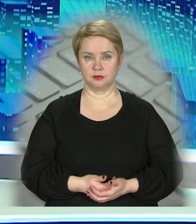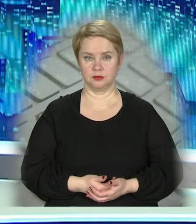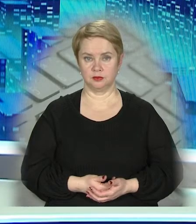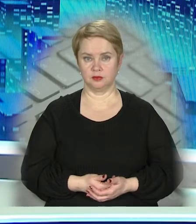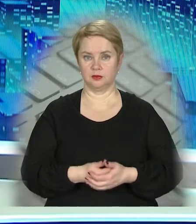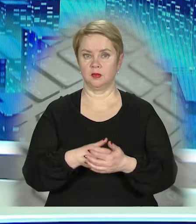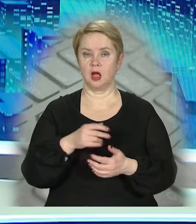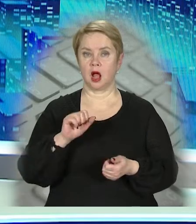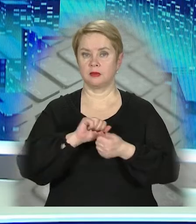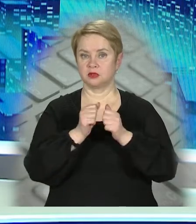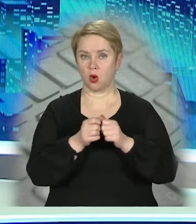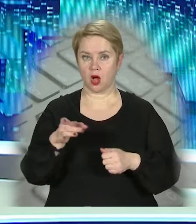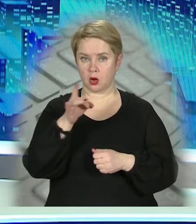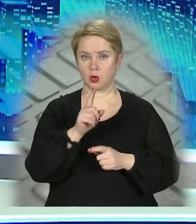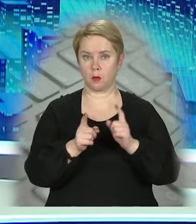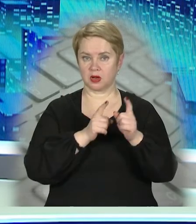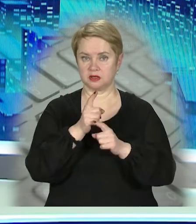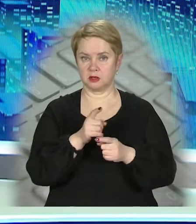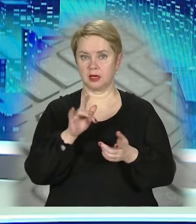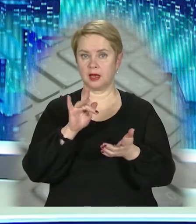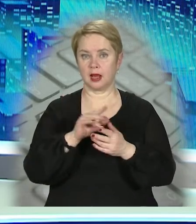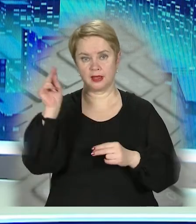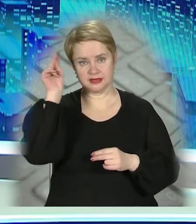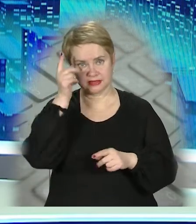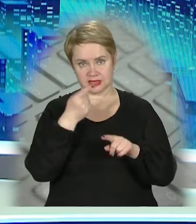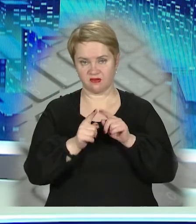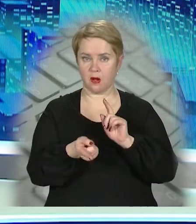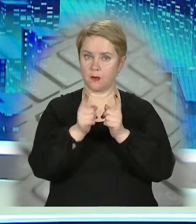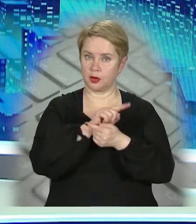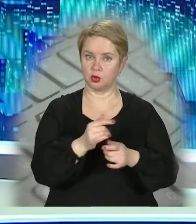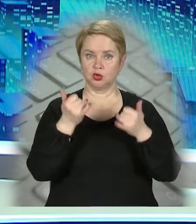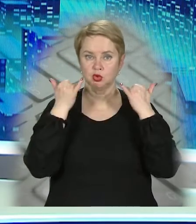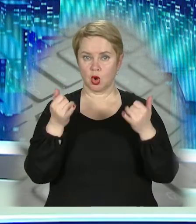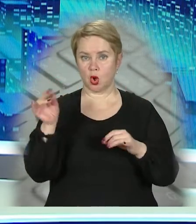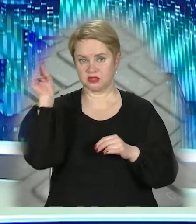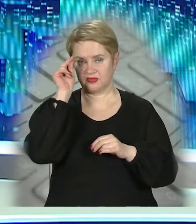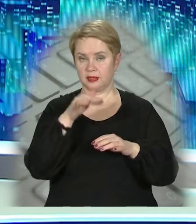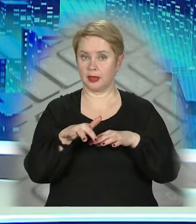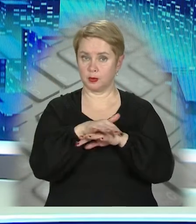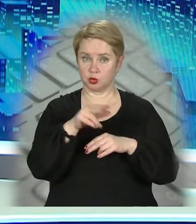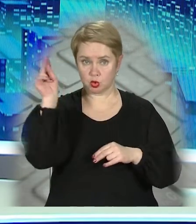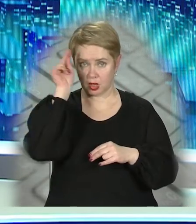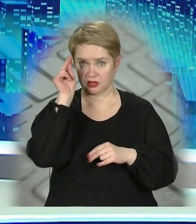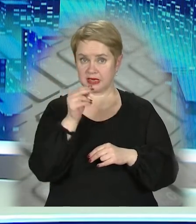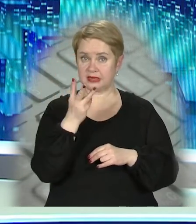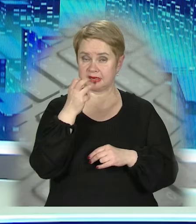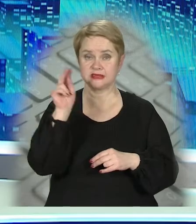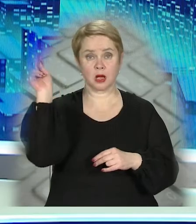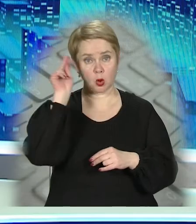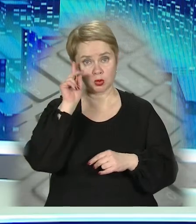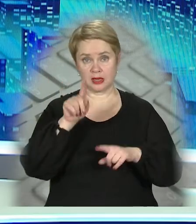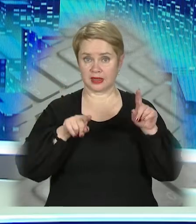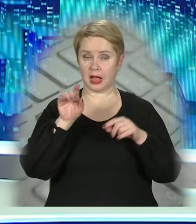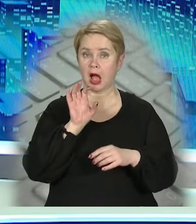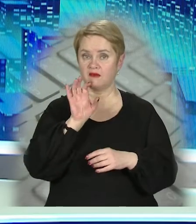У Лихівці Кам'янського району модернізують опірний ліцей. Його перетворюють на сучасний освітній простір. Тут навчаються майже 300 учнів,